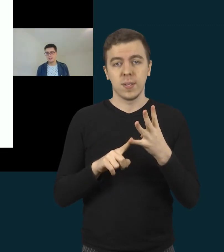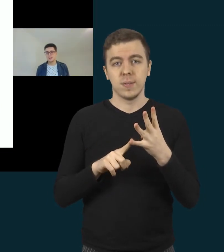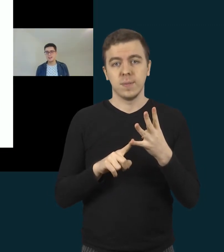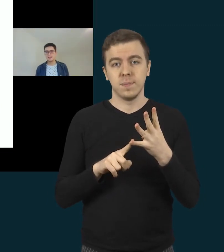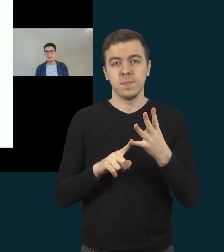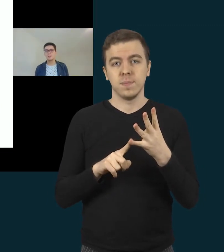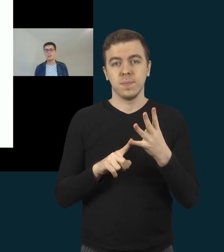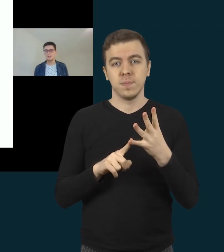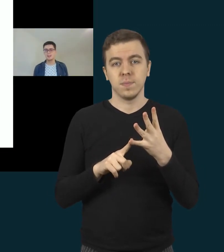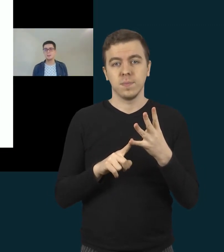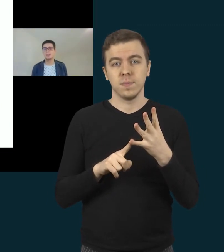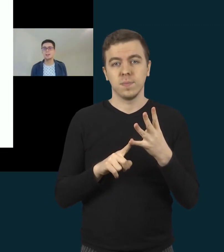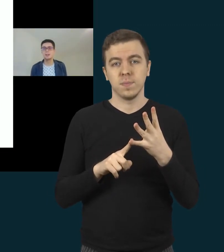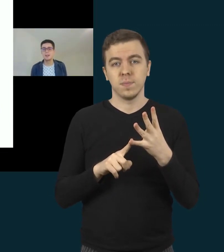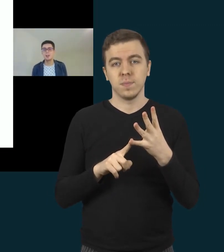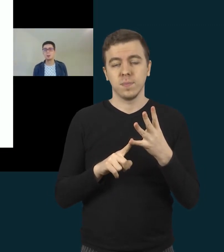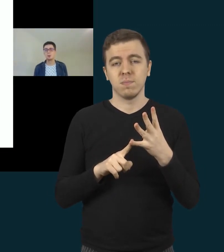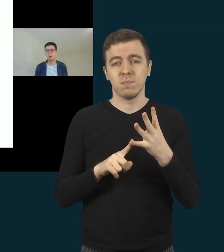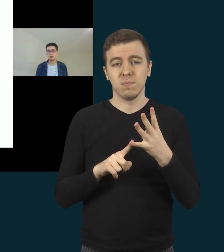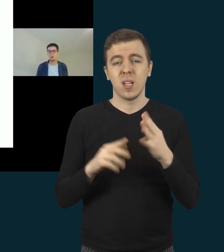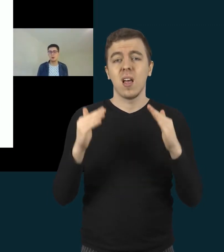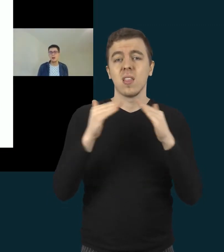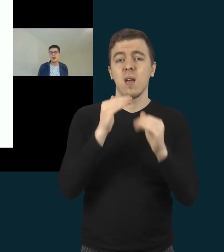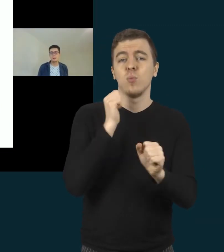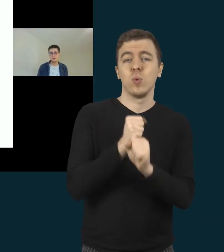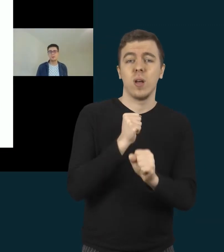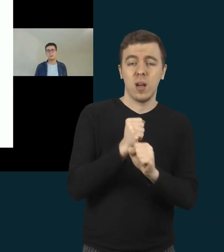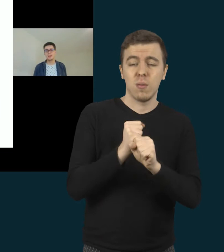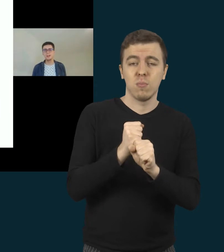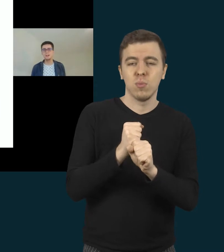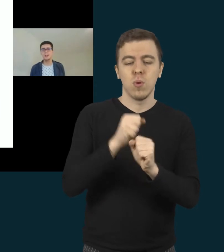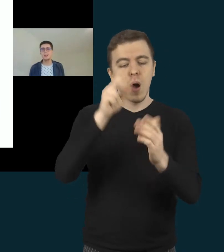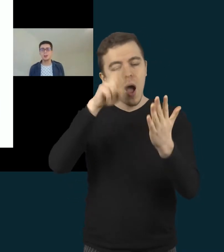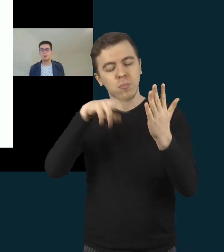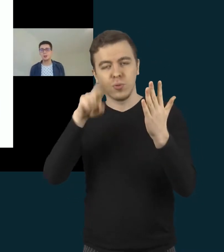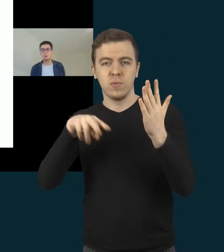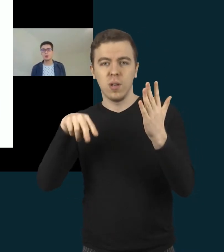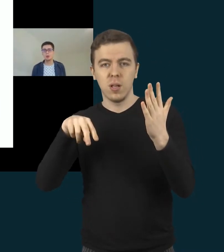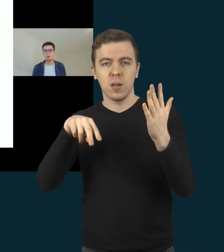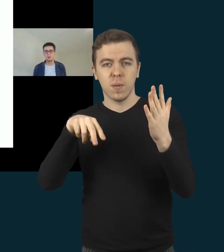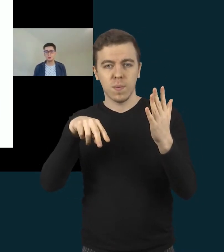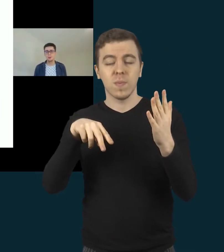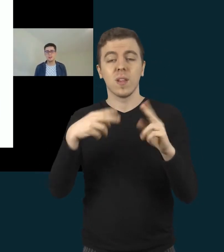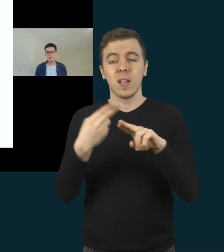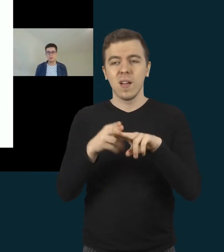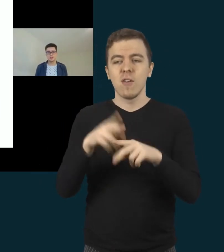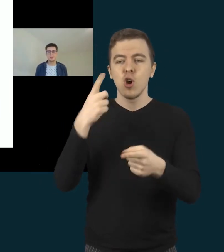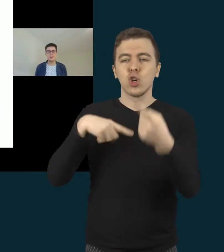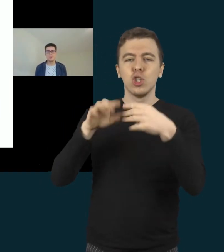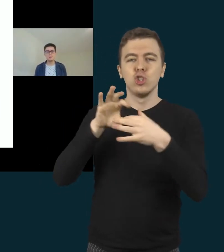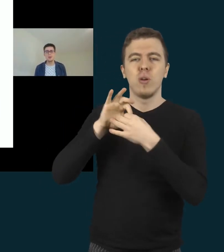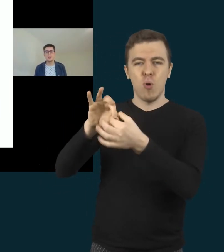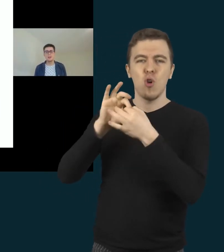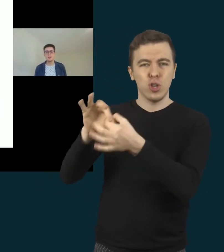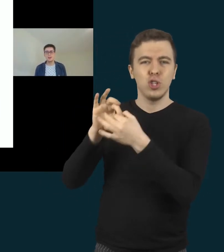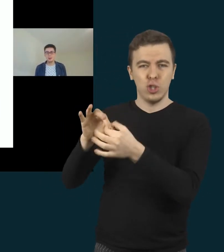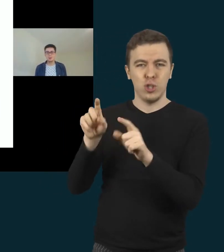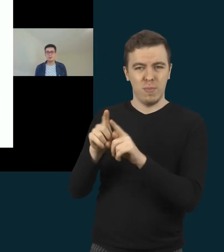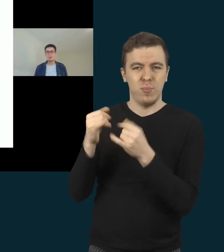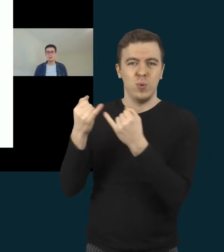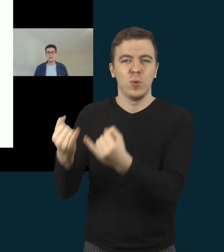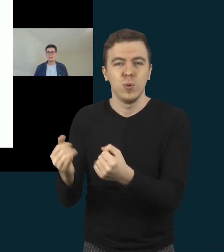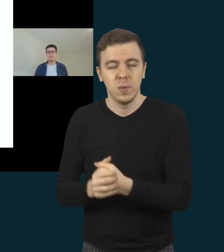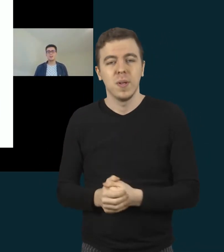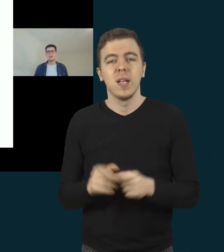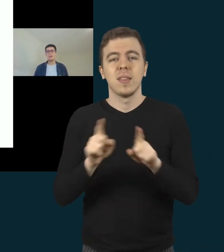Ketvirtas elementas yra namų darbų apžvalga, tai yra grįžtamo ryšio suteikimas vaikams. Ir galiausia